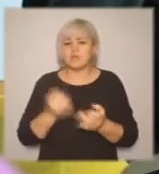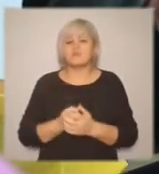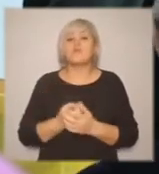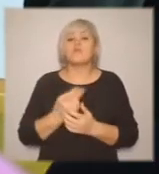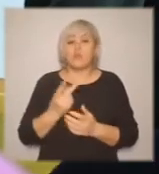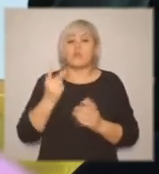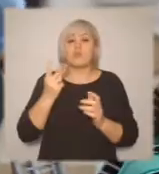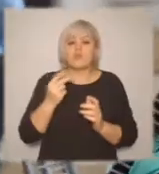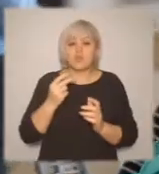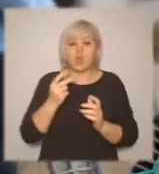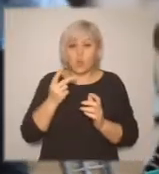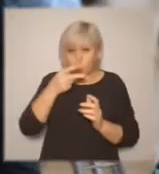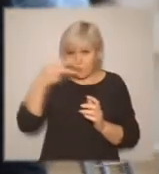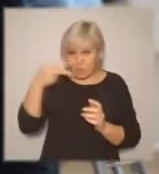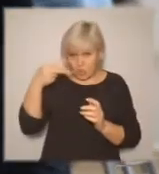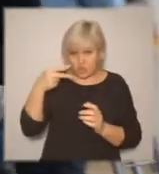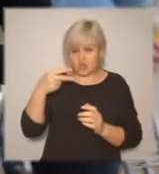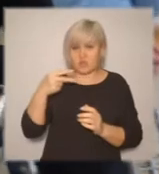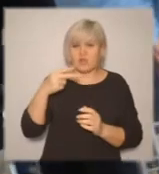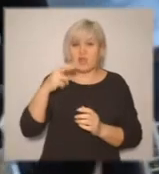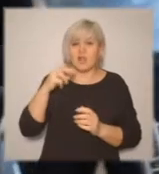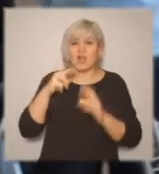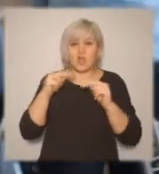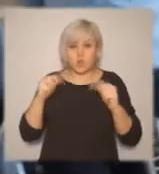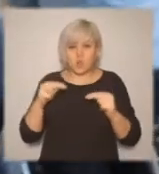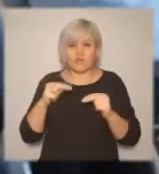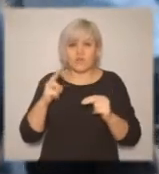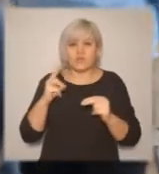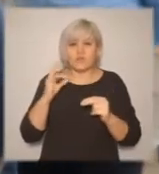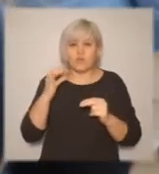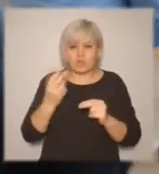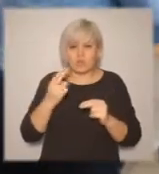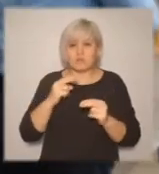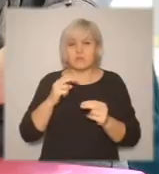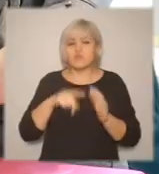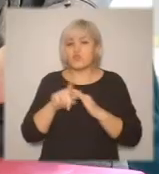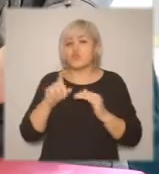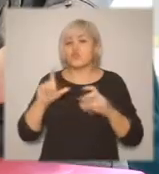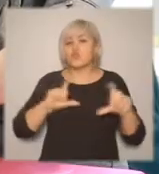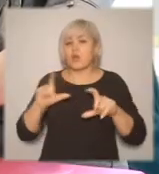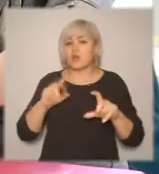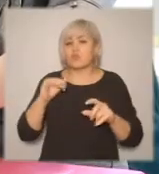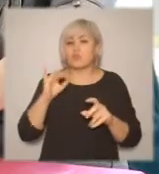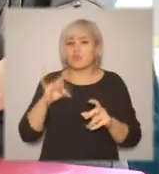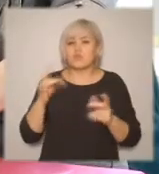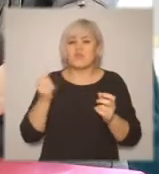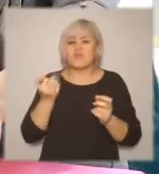нервничают. В турнире участвуют не только мужчины, но есть и женщины-участницы. Вот, например, за одним из столов